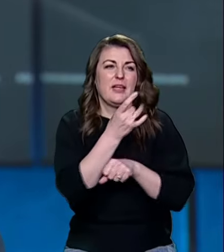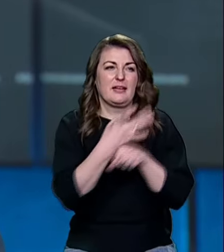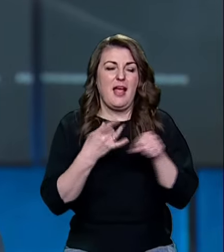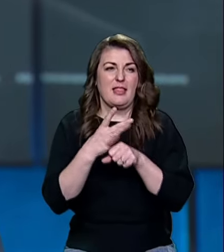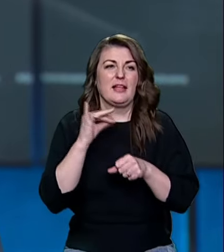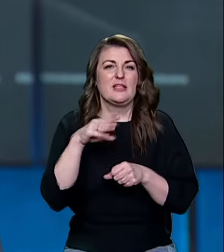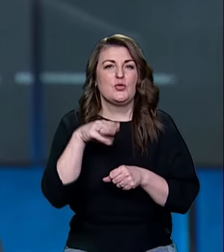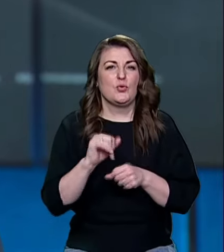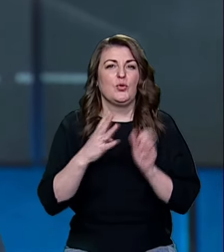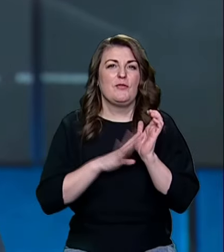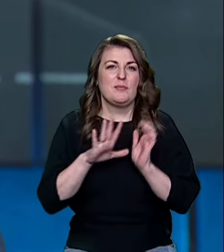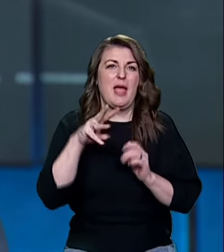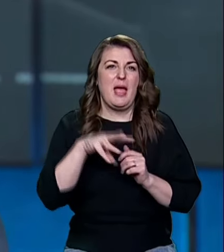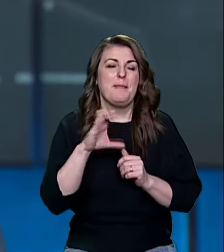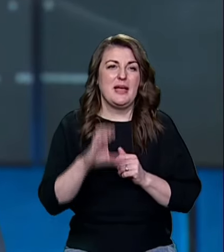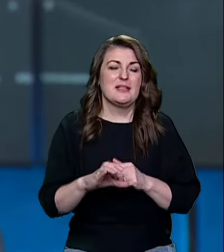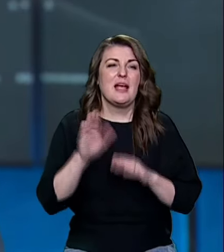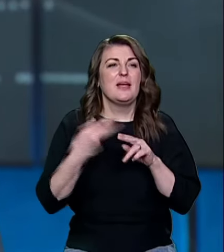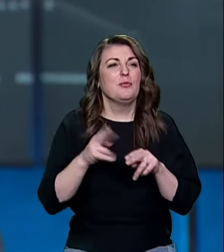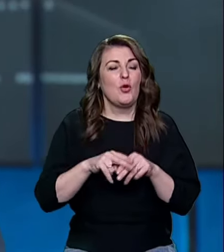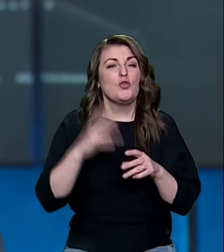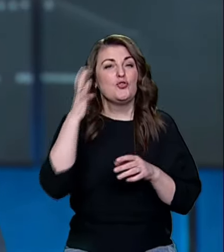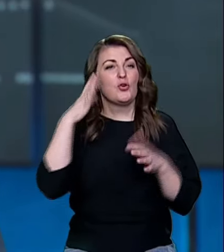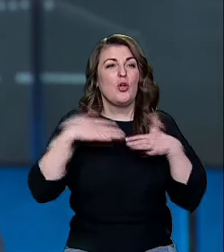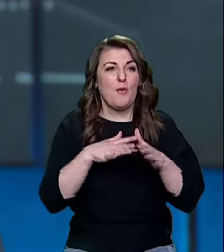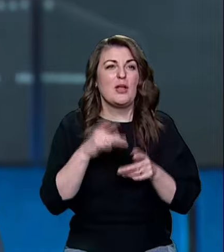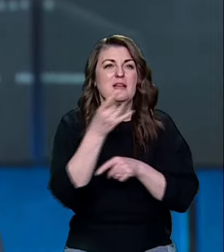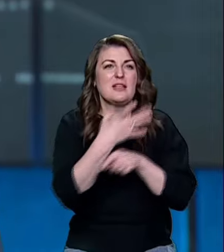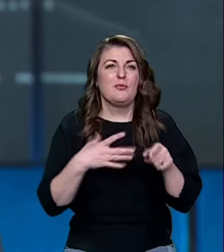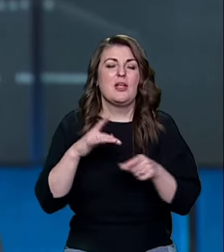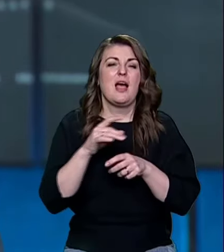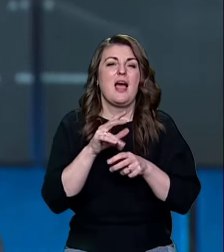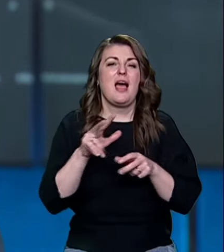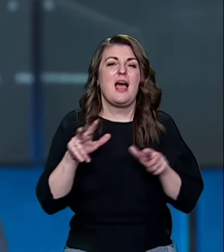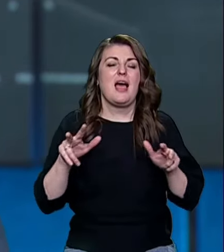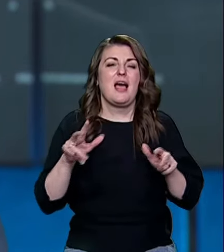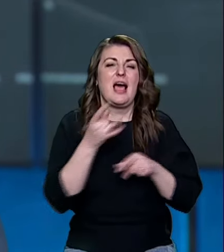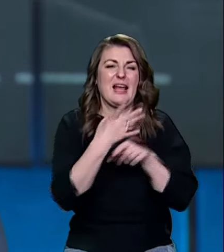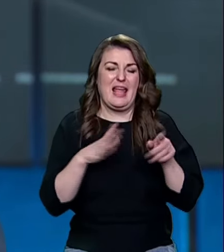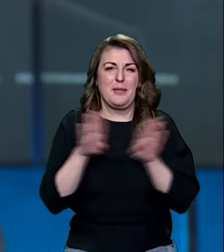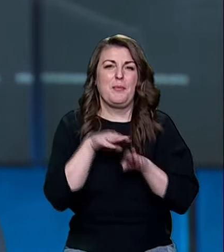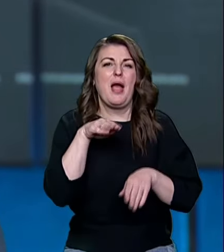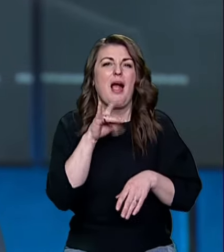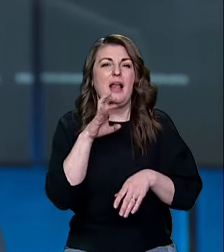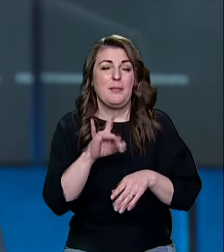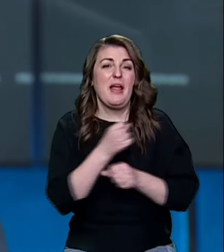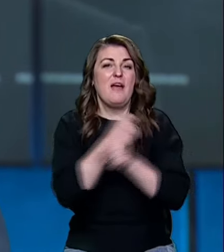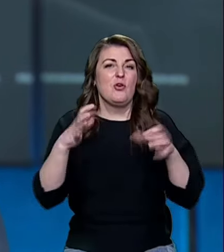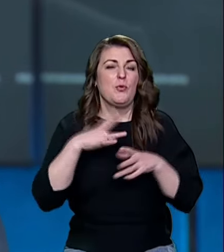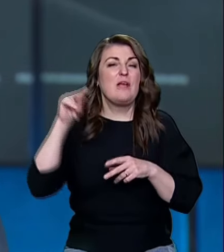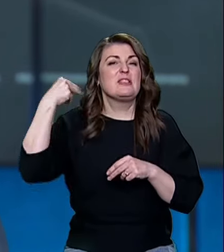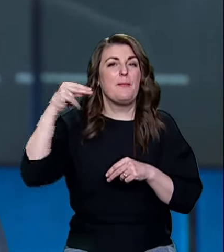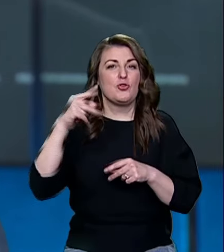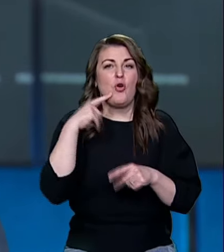ракет із 195 МС. Крім того, з Чорного моря запустили і ракети типу «Калібер». Вибухи линали у Запоріжжі.